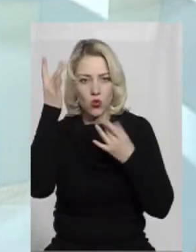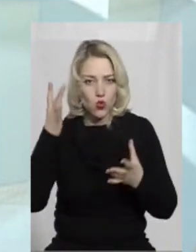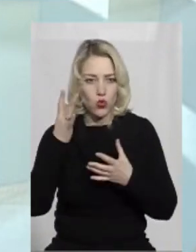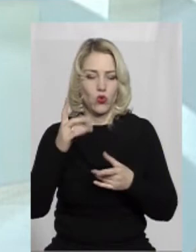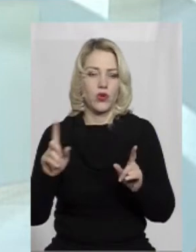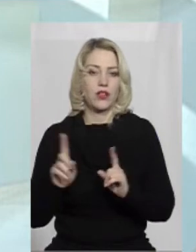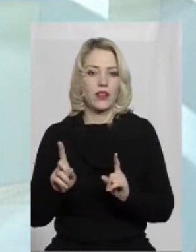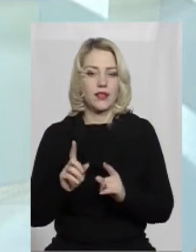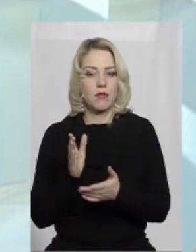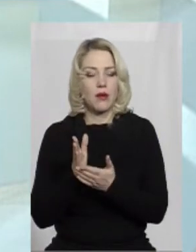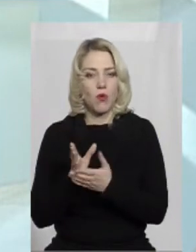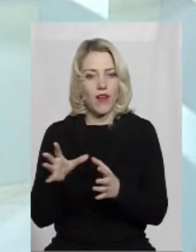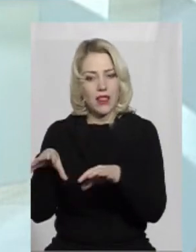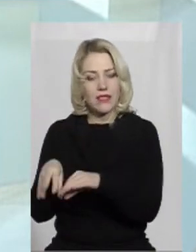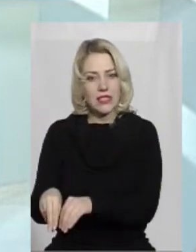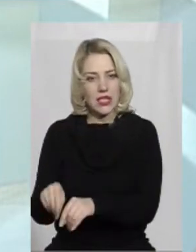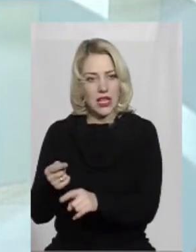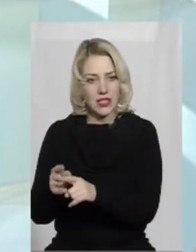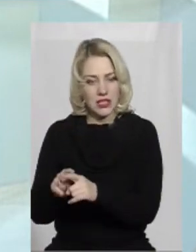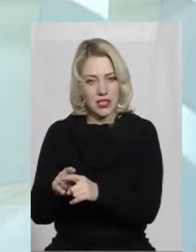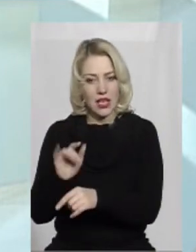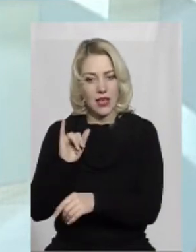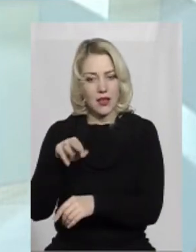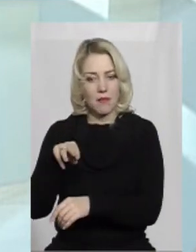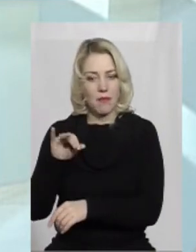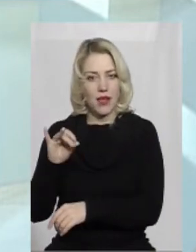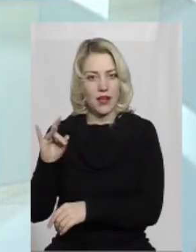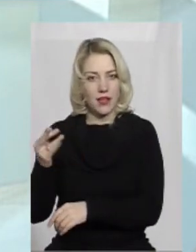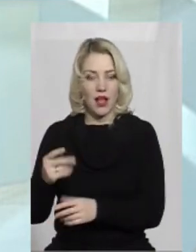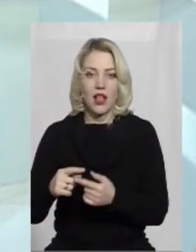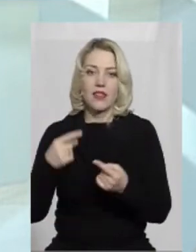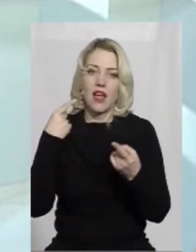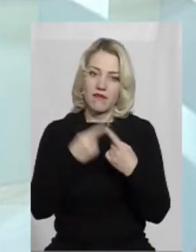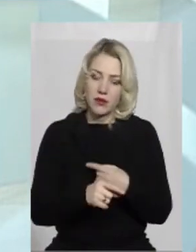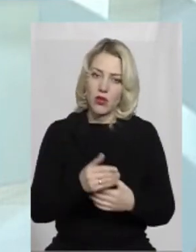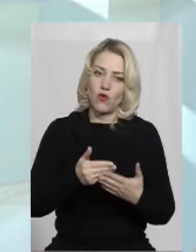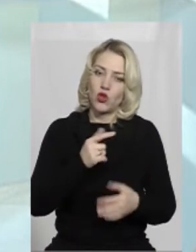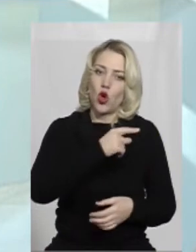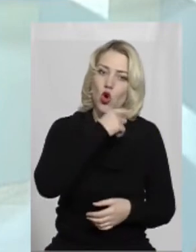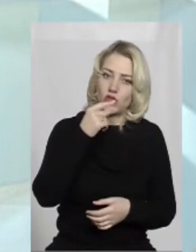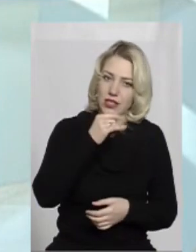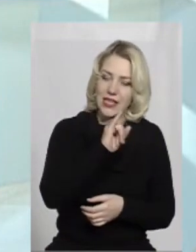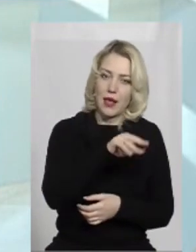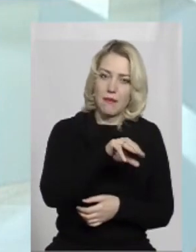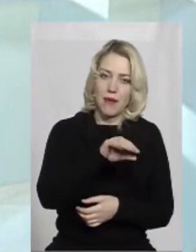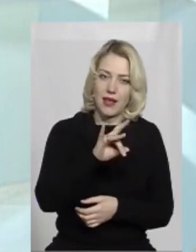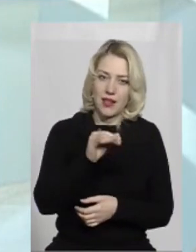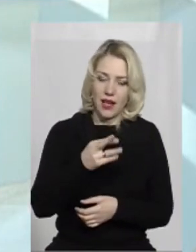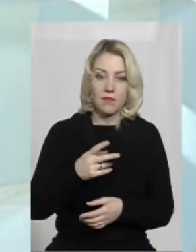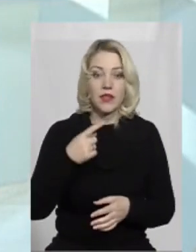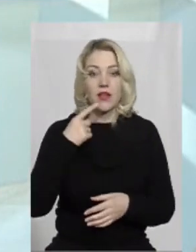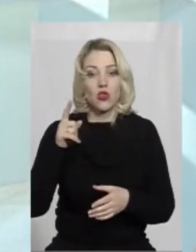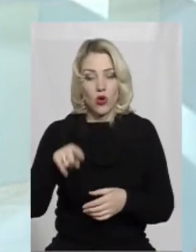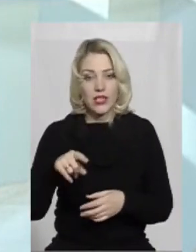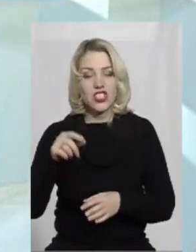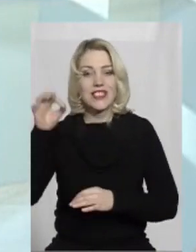що перебували в складі цієї імперії, на відміну від Російської імперії. Ось, до речі, кажучи, західні